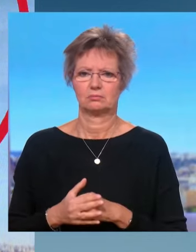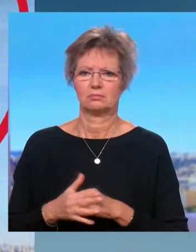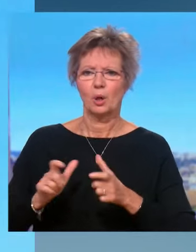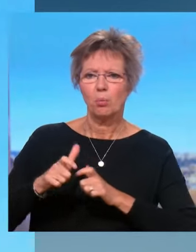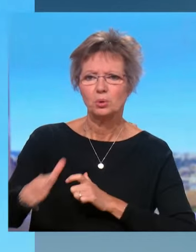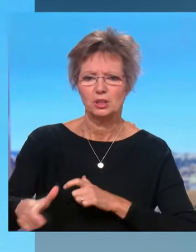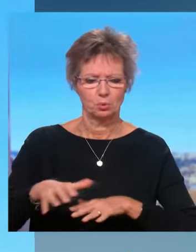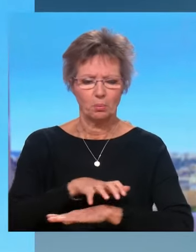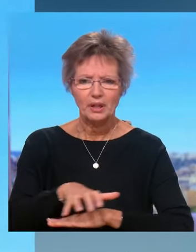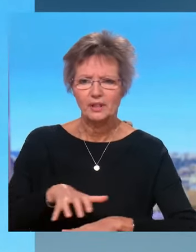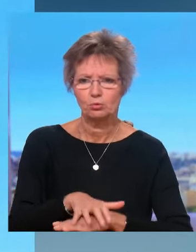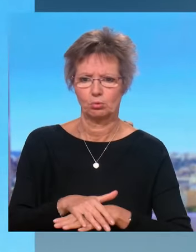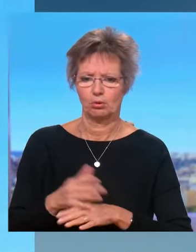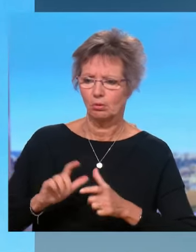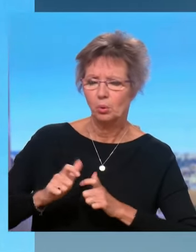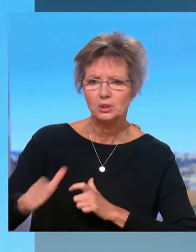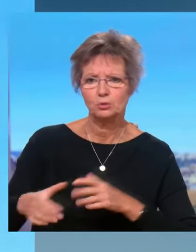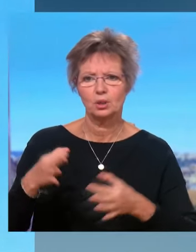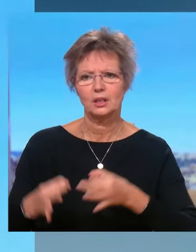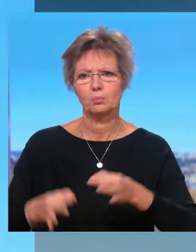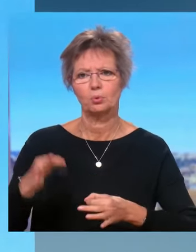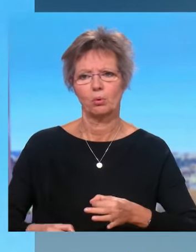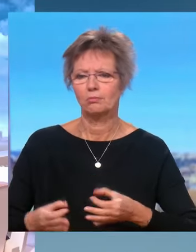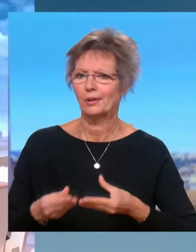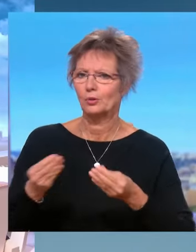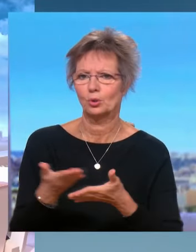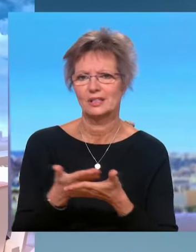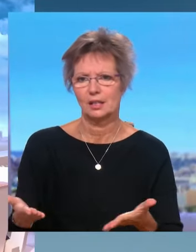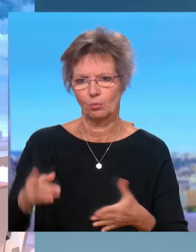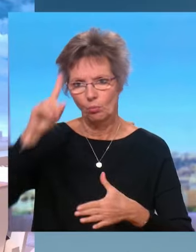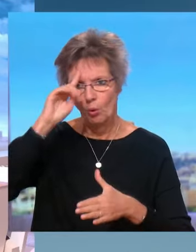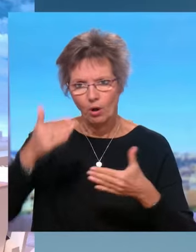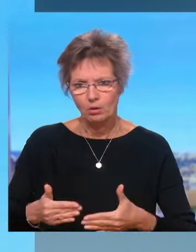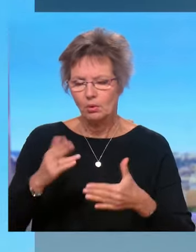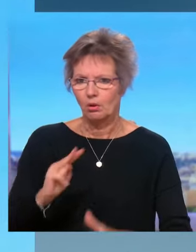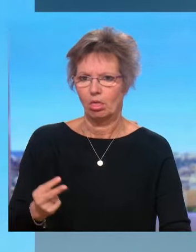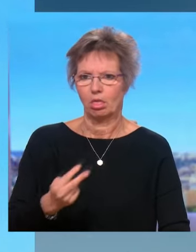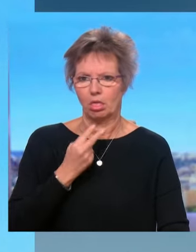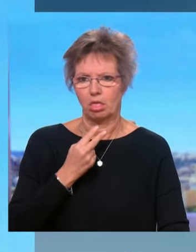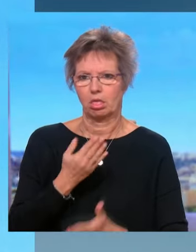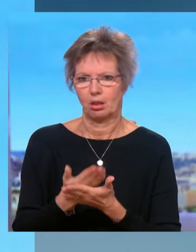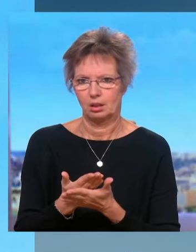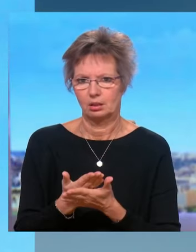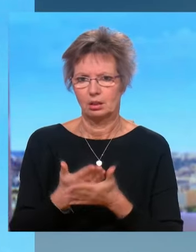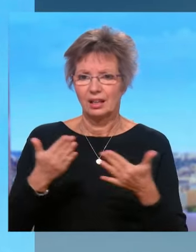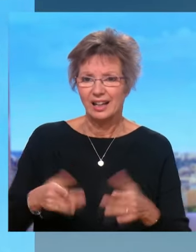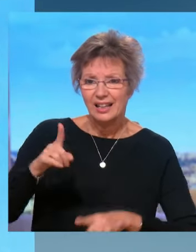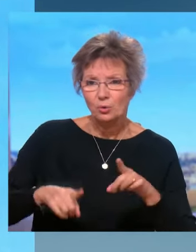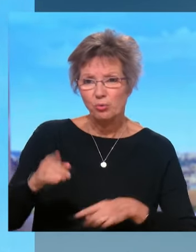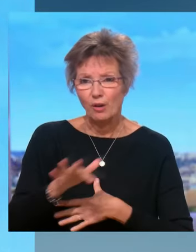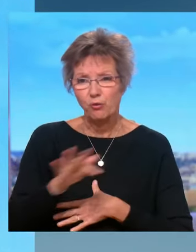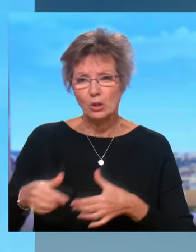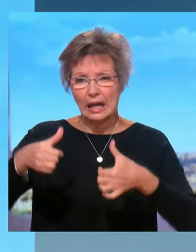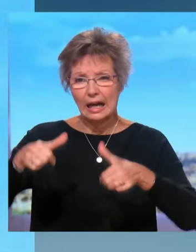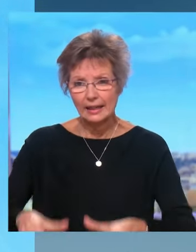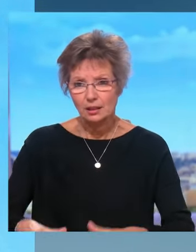les préfectures, des procédures dans les tribunaux, qui aujourd'hui atteignent une embolie totale et qui font qu'on peut rester en France dans une